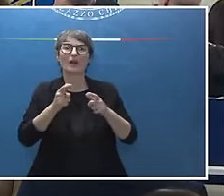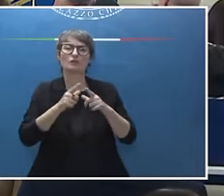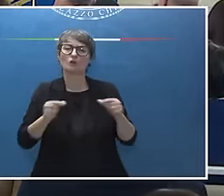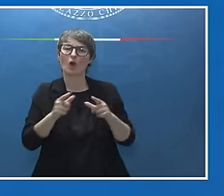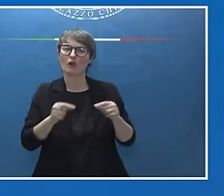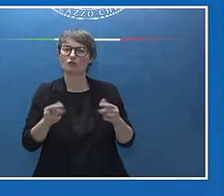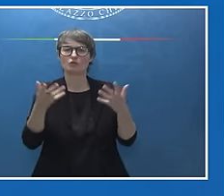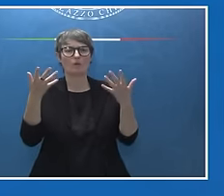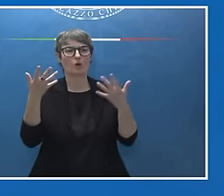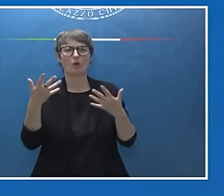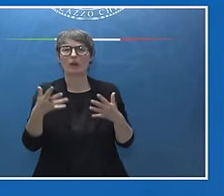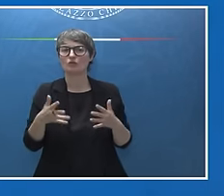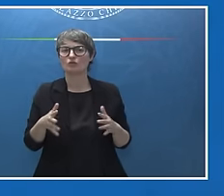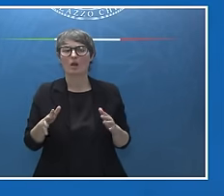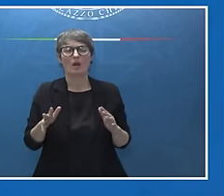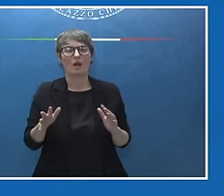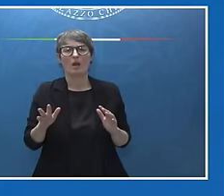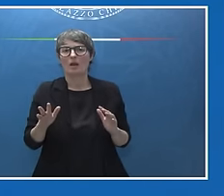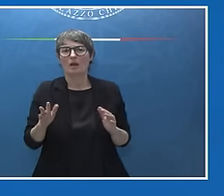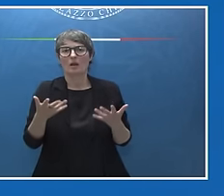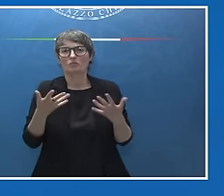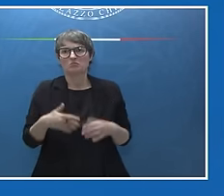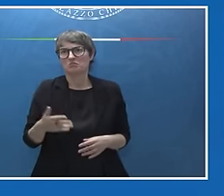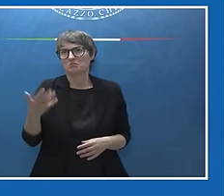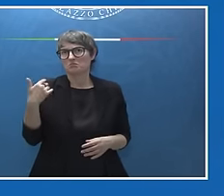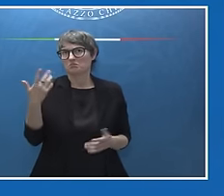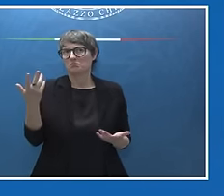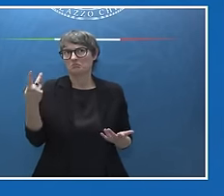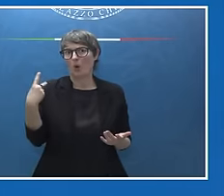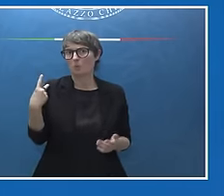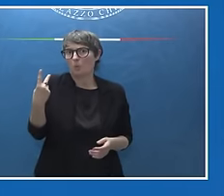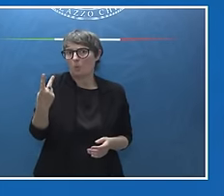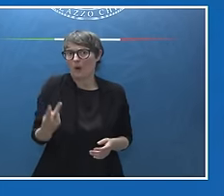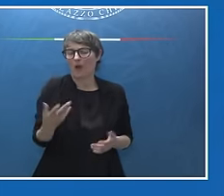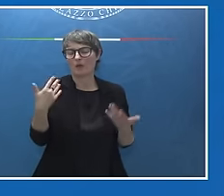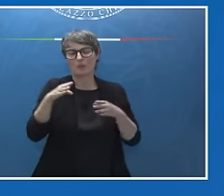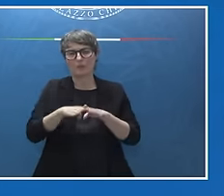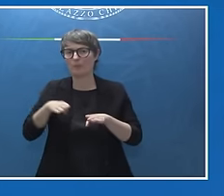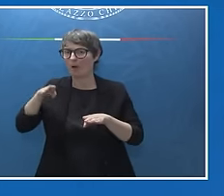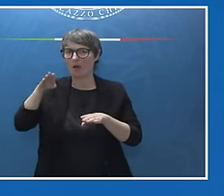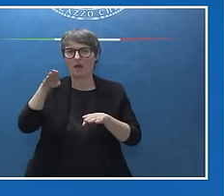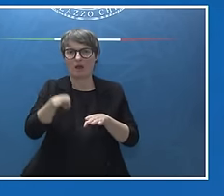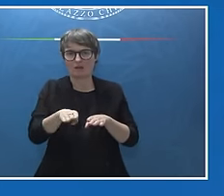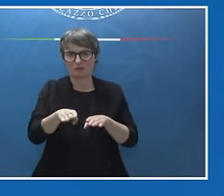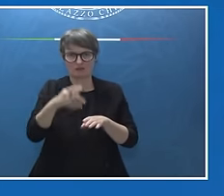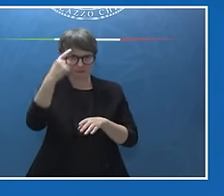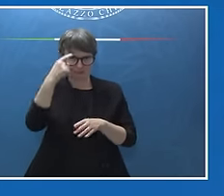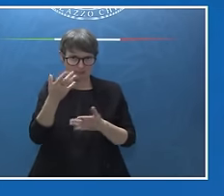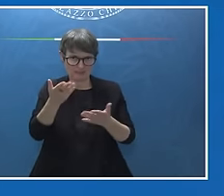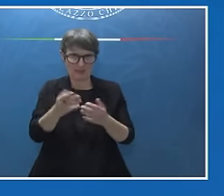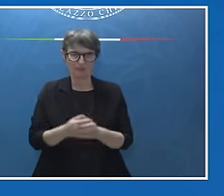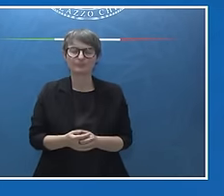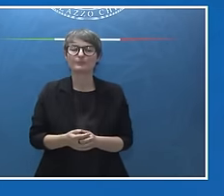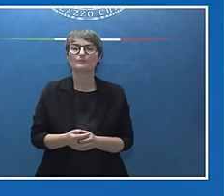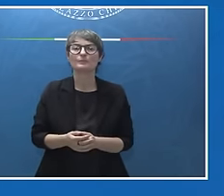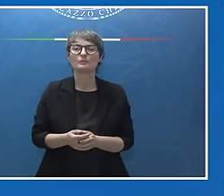che siano stati fatti negli ultimi due anni degli enormi passi in avanti, come lei sa, prima con